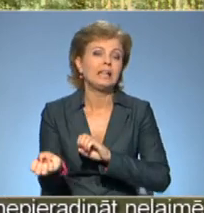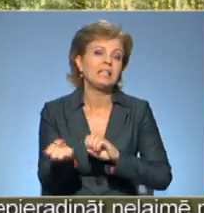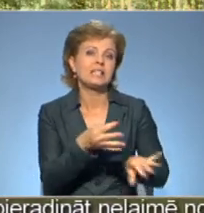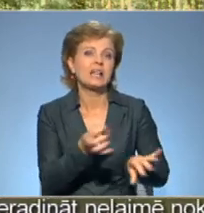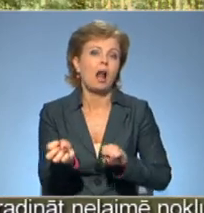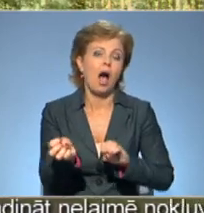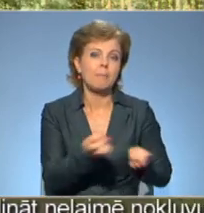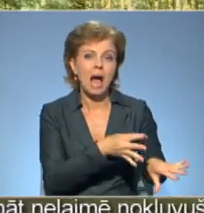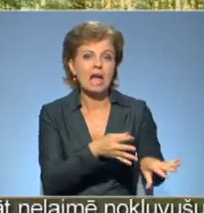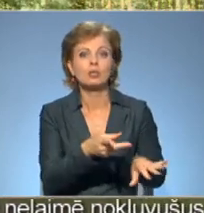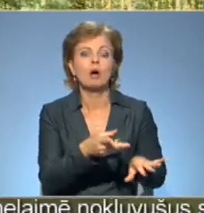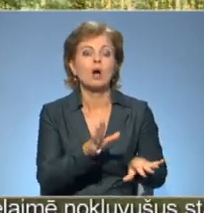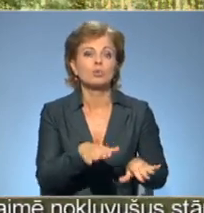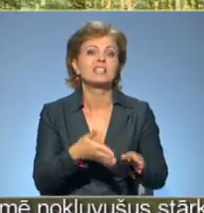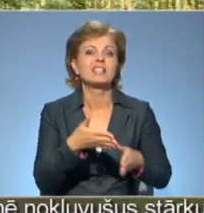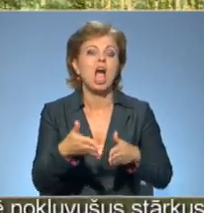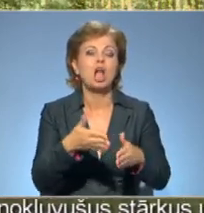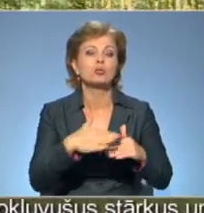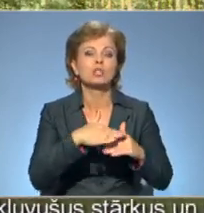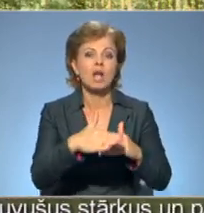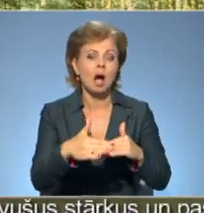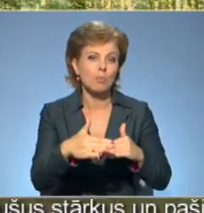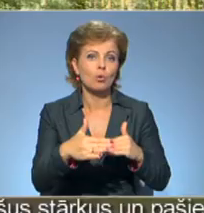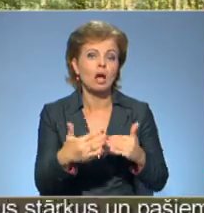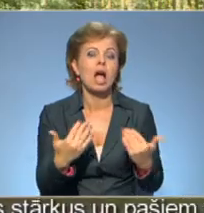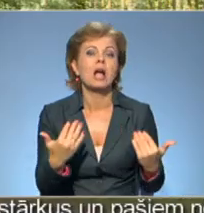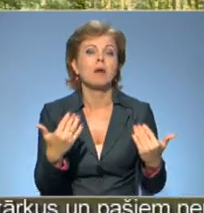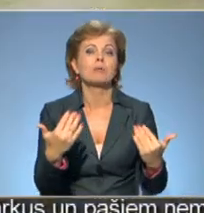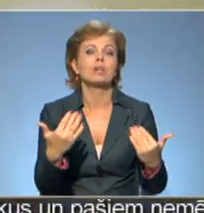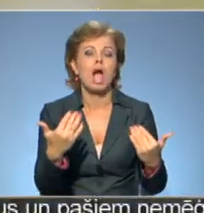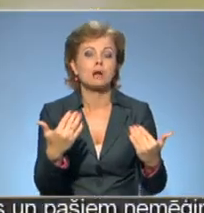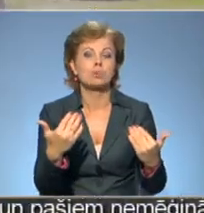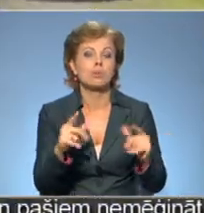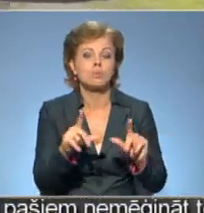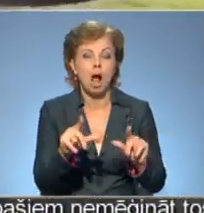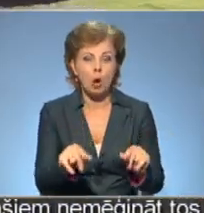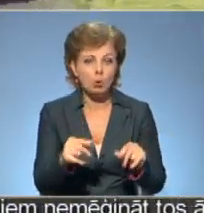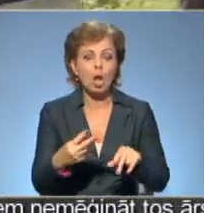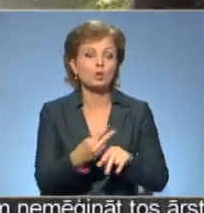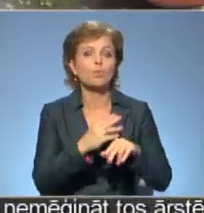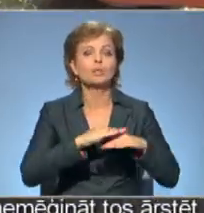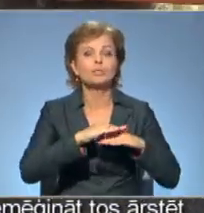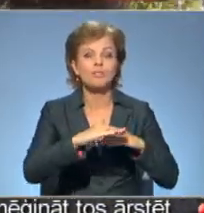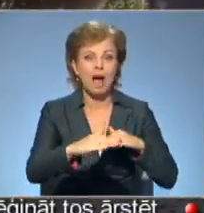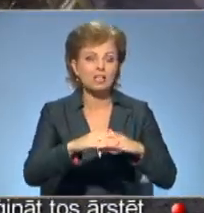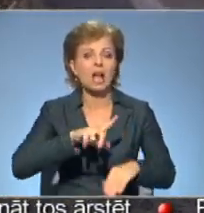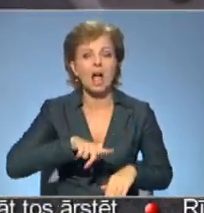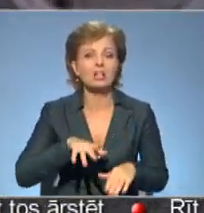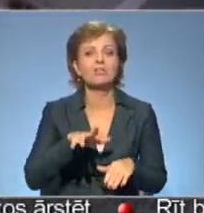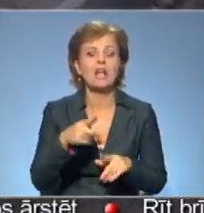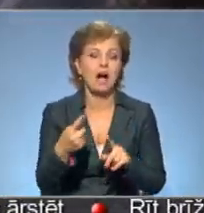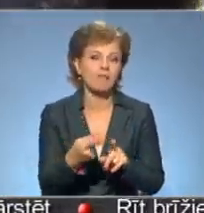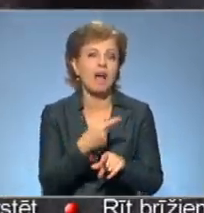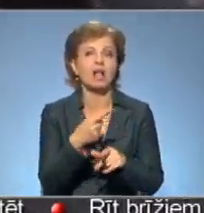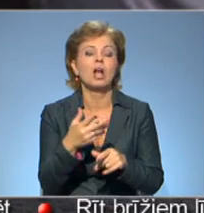ceļa seguma un ar kāpru ķēdēm vienkārši pārvietoties par šo ceļu. Šogad ar dubultās virsmas segumu Latvijai tiks noklāti vēl